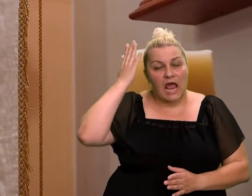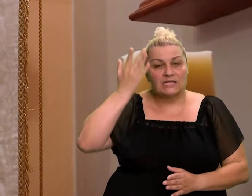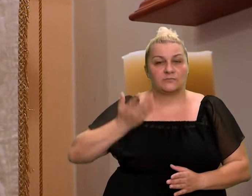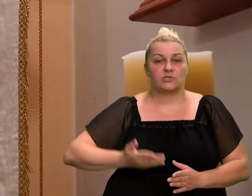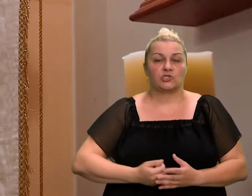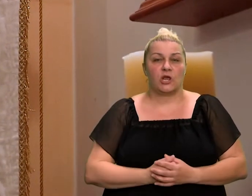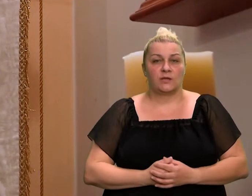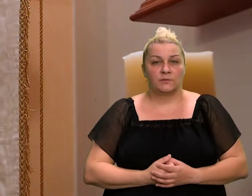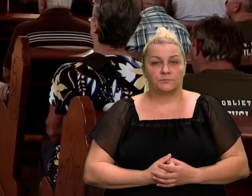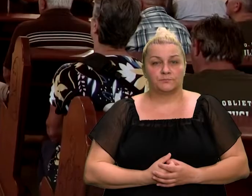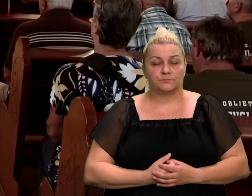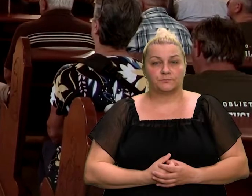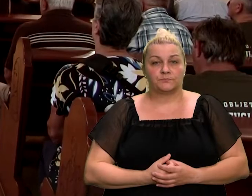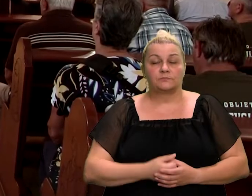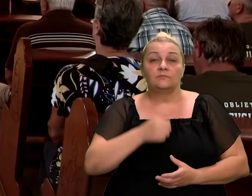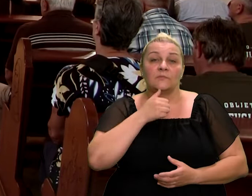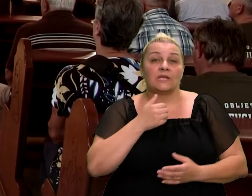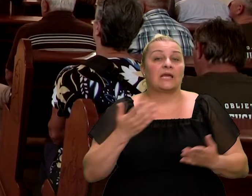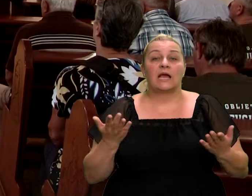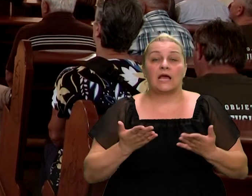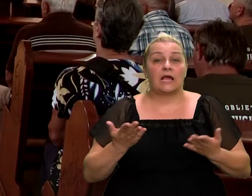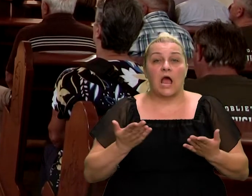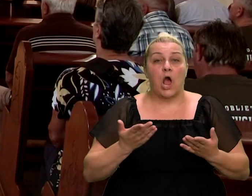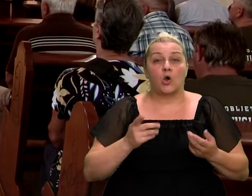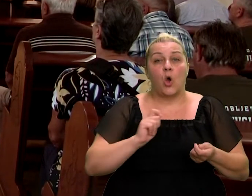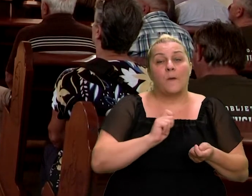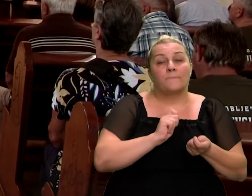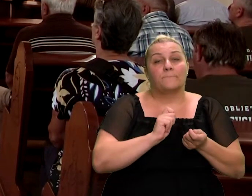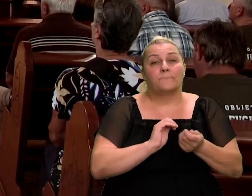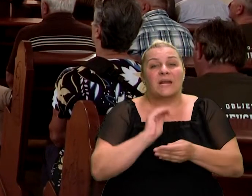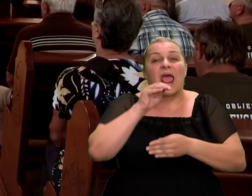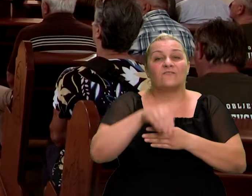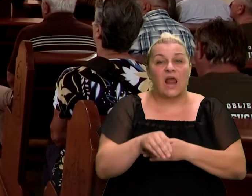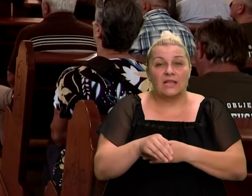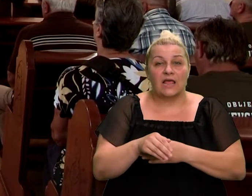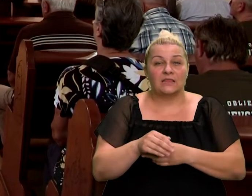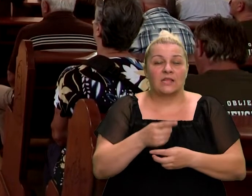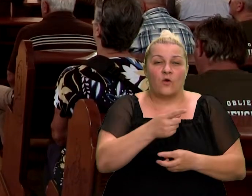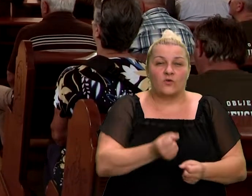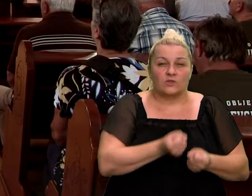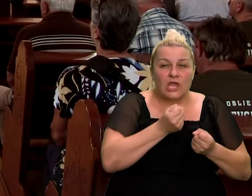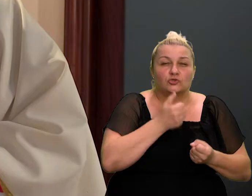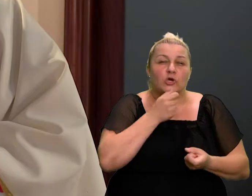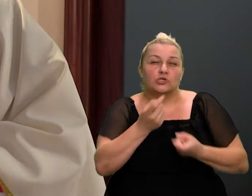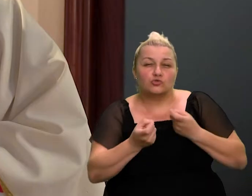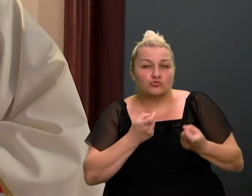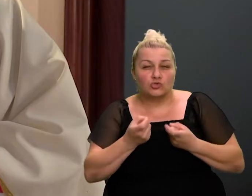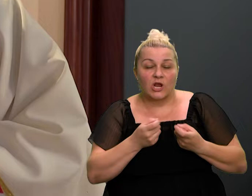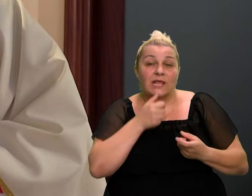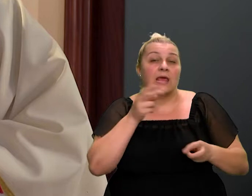donesene odluge. Te kako se prevladalo nebolje izmušenja, nemoguće ju pariti.